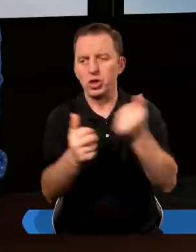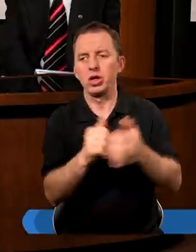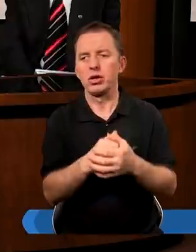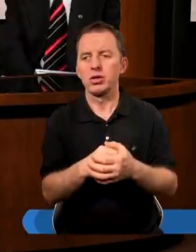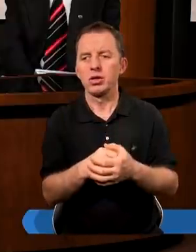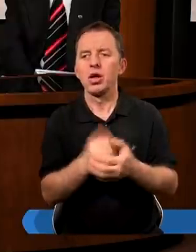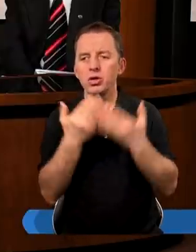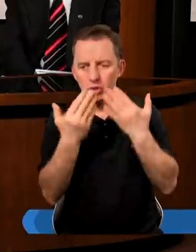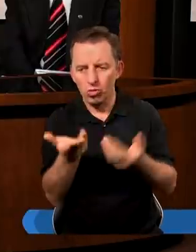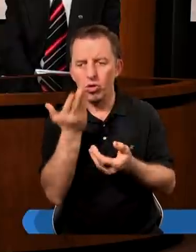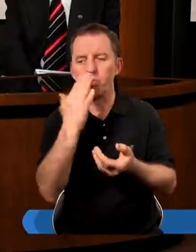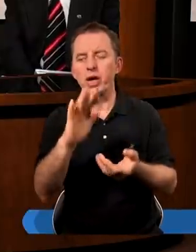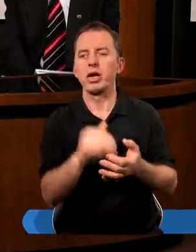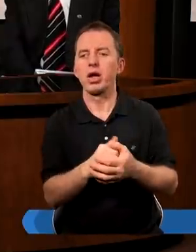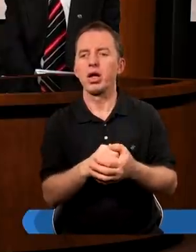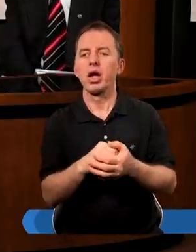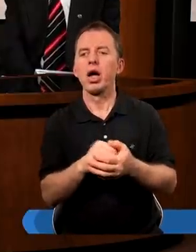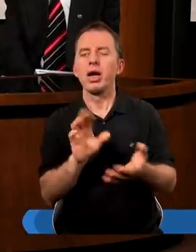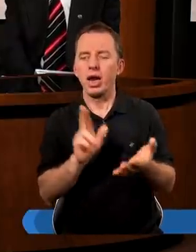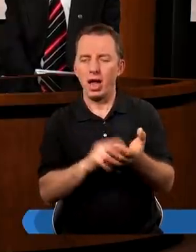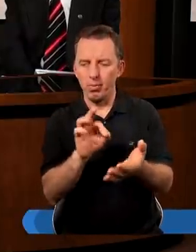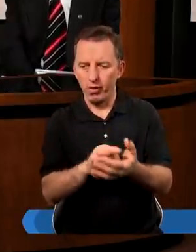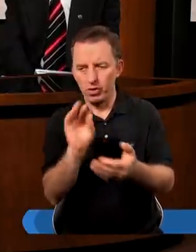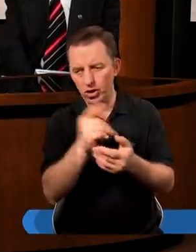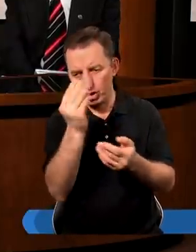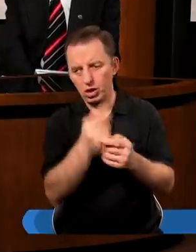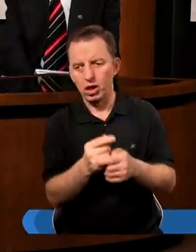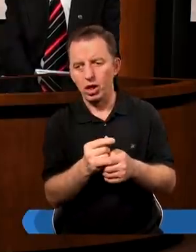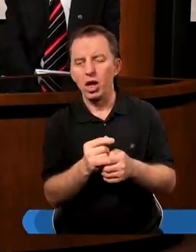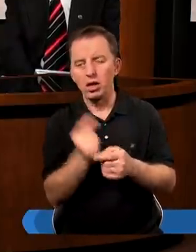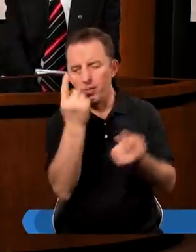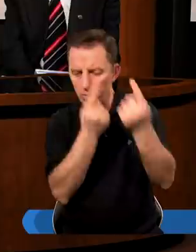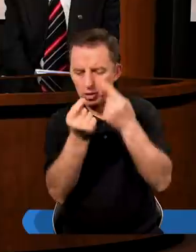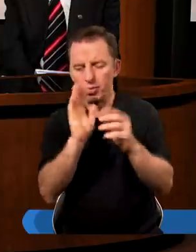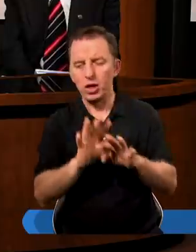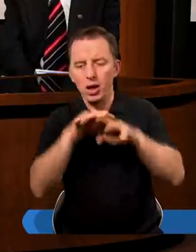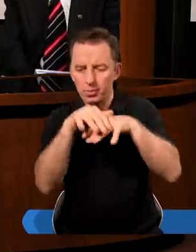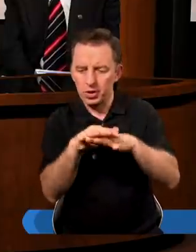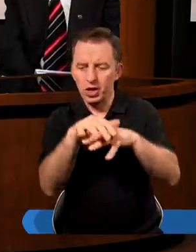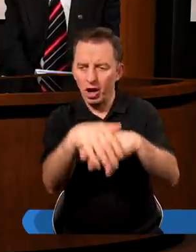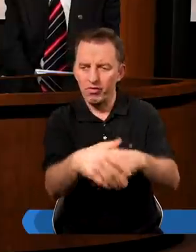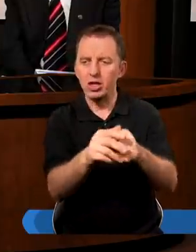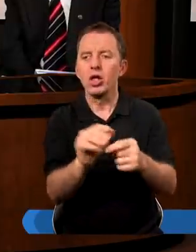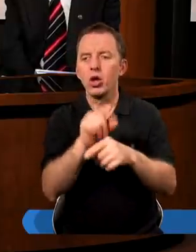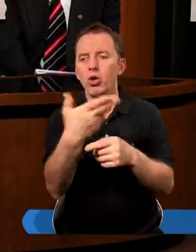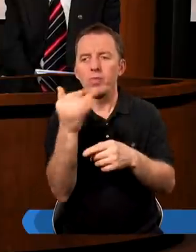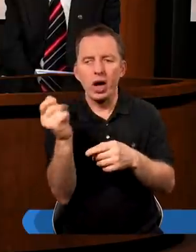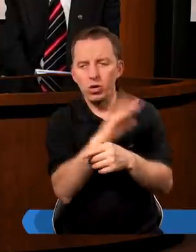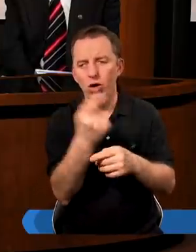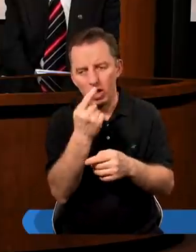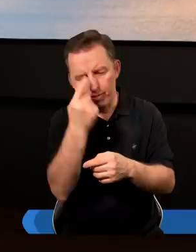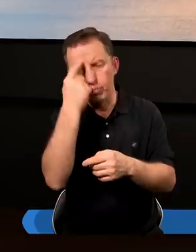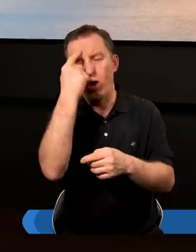Dziękuję bardzo. Na pewno jeszcze te myśli będą się przewijać, ponieważ to, co Mariusz